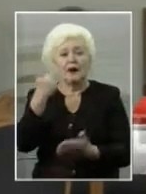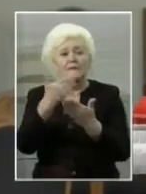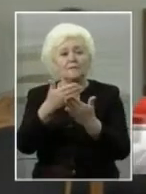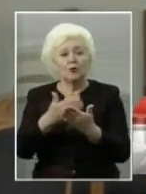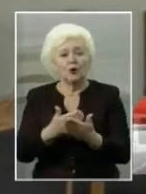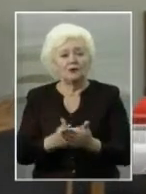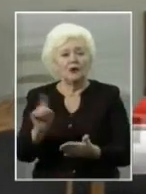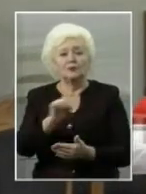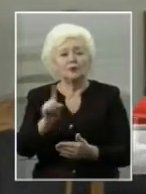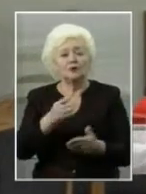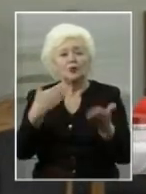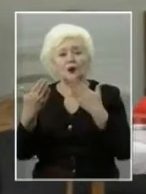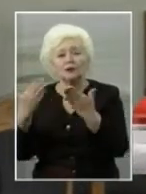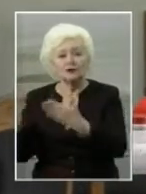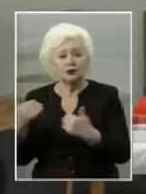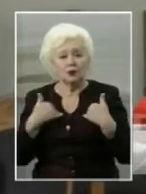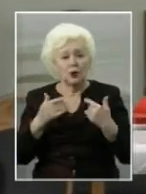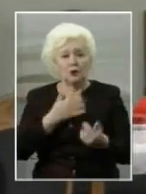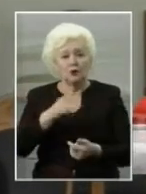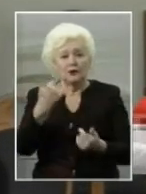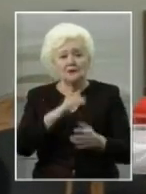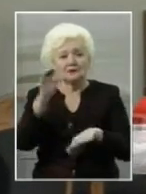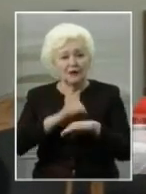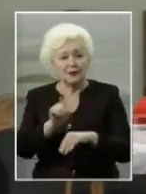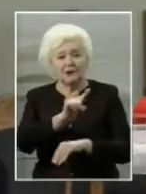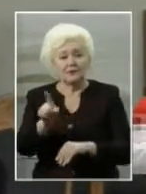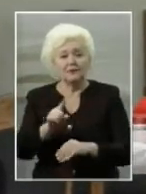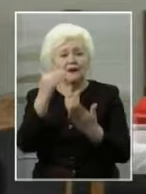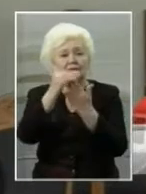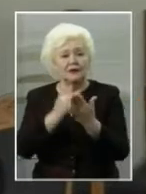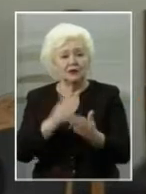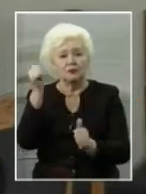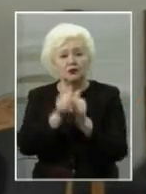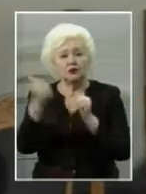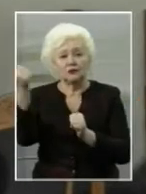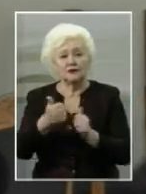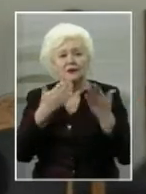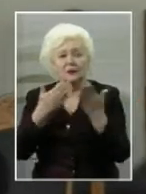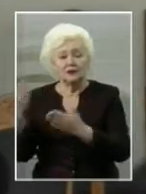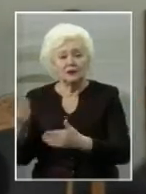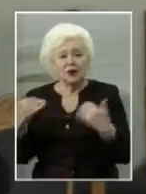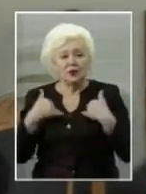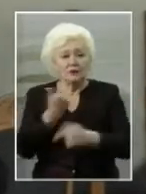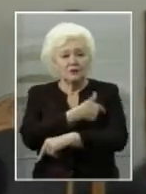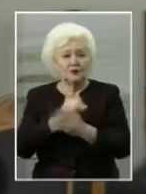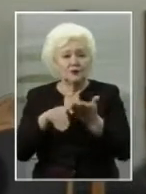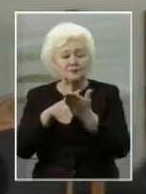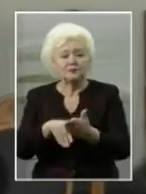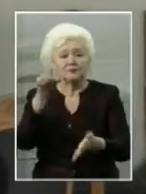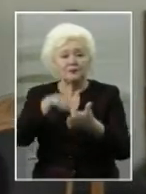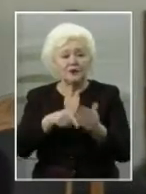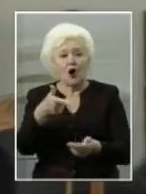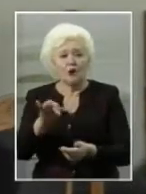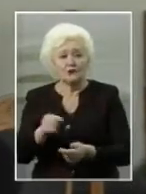щотижневого моніторингу, у нас за медичною допомогою з приводу